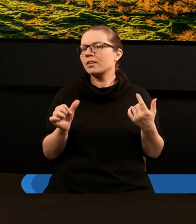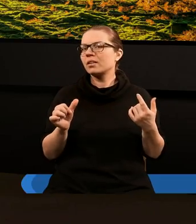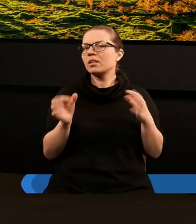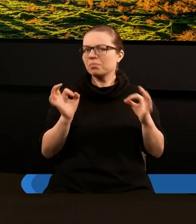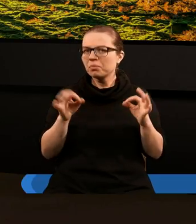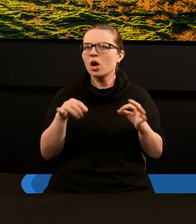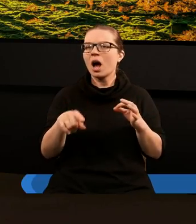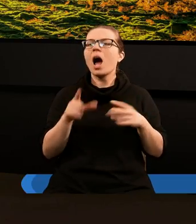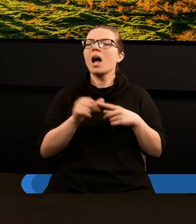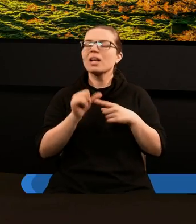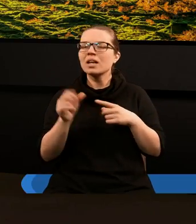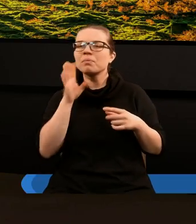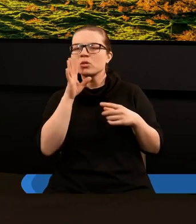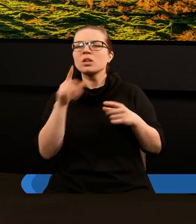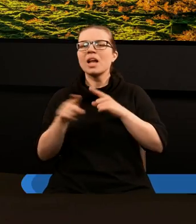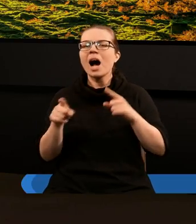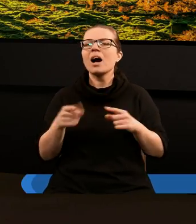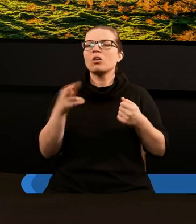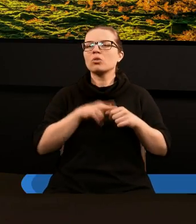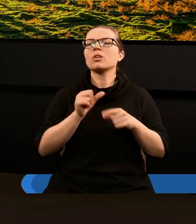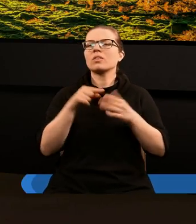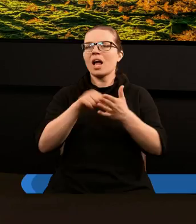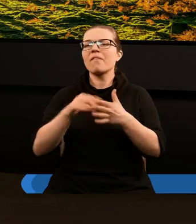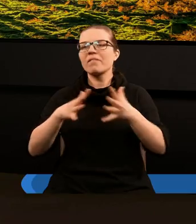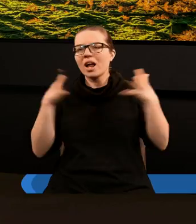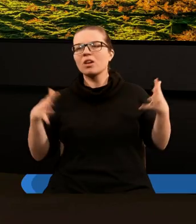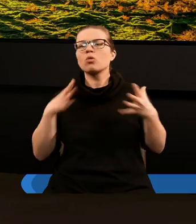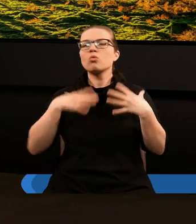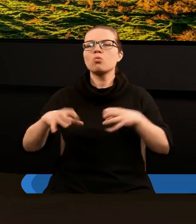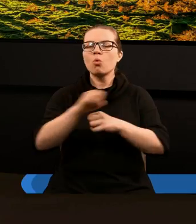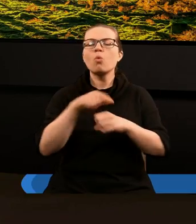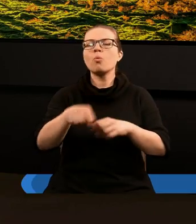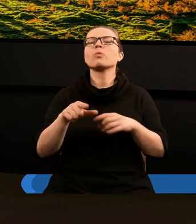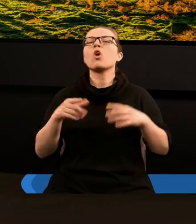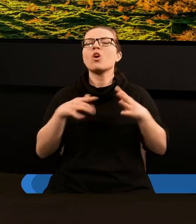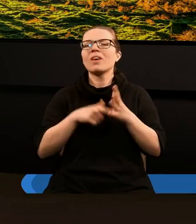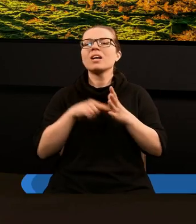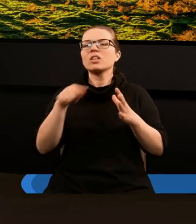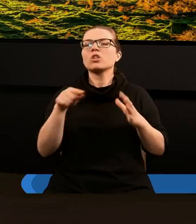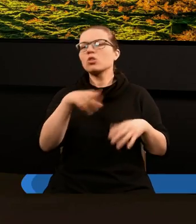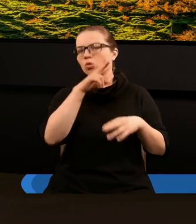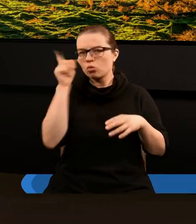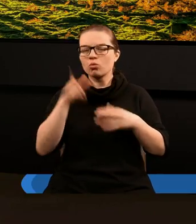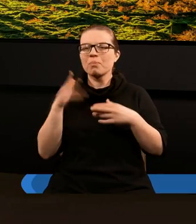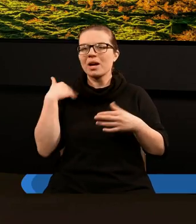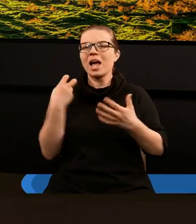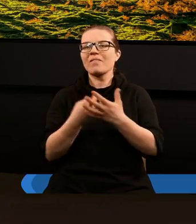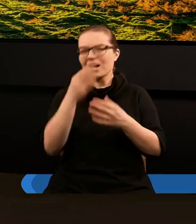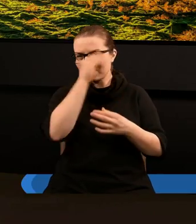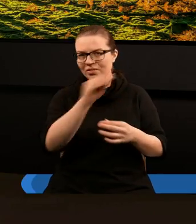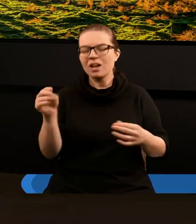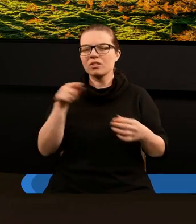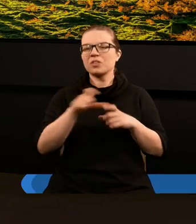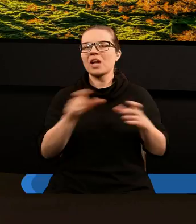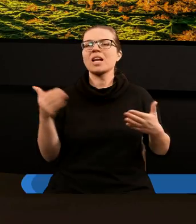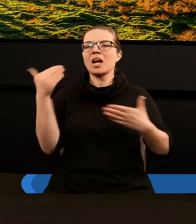mocny argument, aczkolwiek jest to jakaś poszlaka właśnie, która wskazuje, że ten wielki tłum to są właśnie ci, którym ta Ewangelia była zwiastowana, właśnie